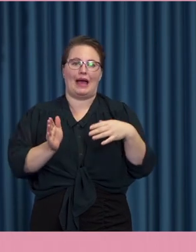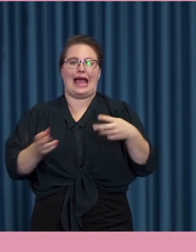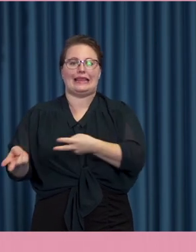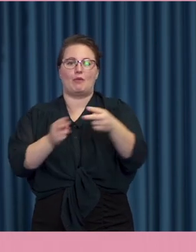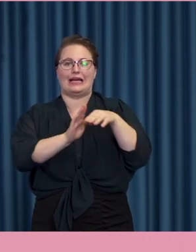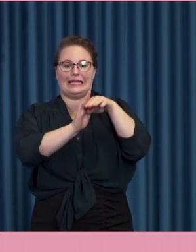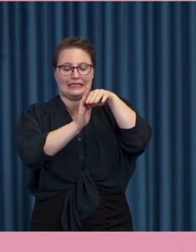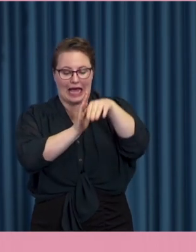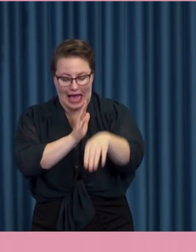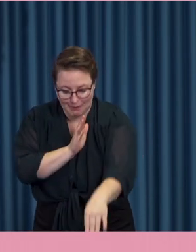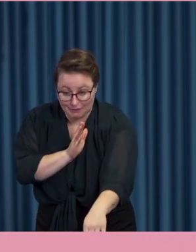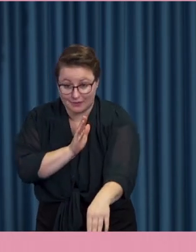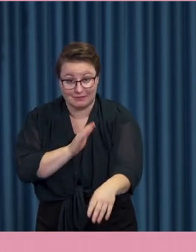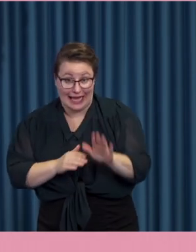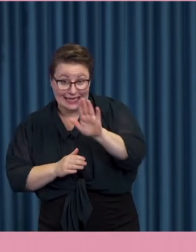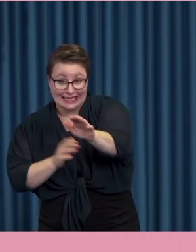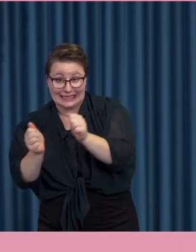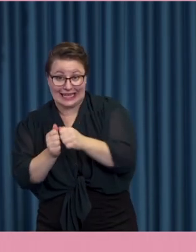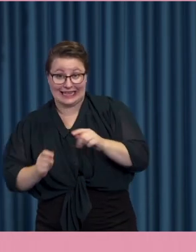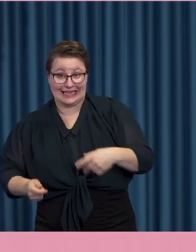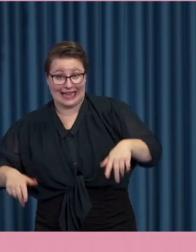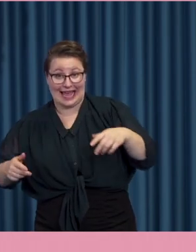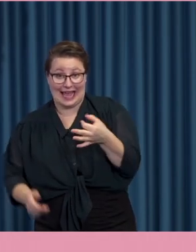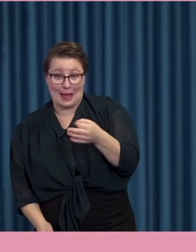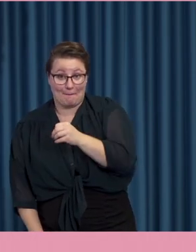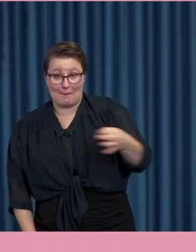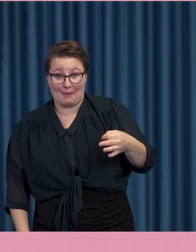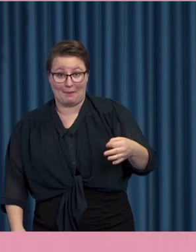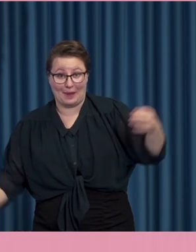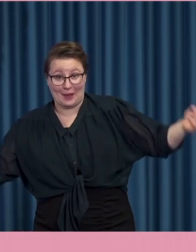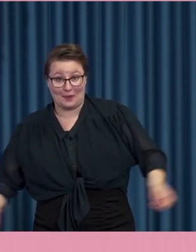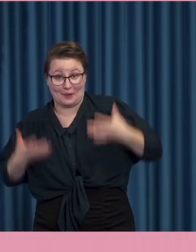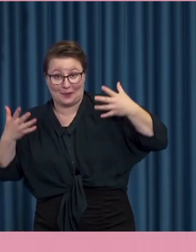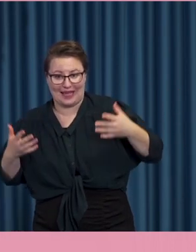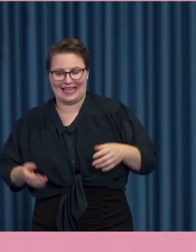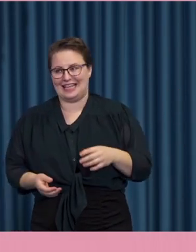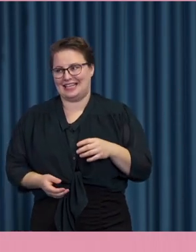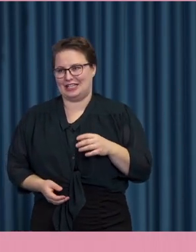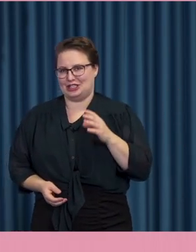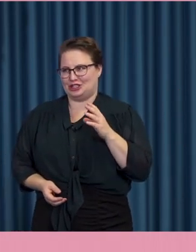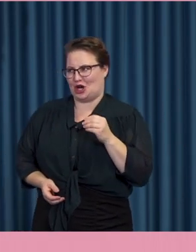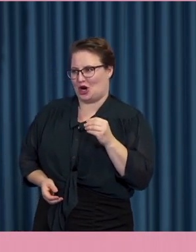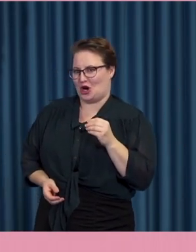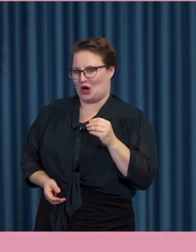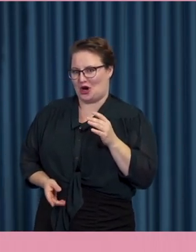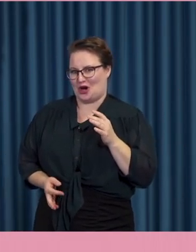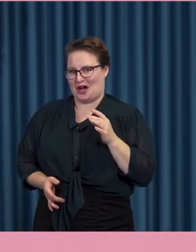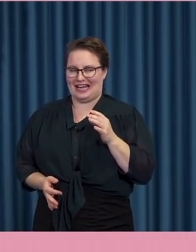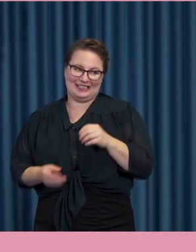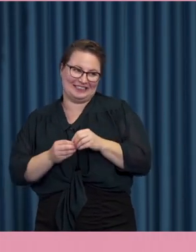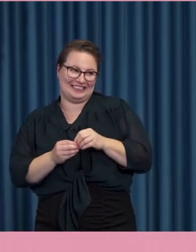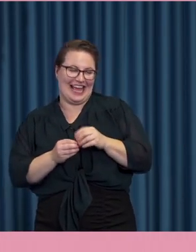är det ditt sätt att vara peppig? Ja, alltså jag menar det är ju ändå